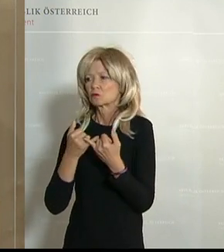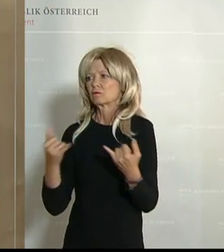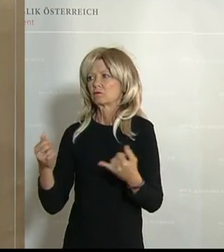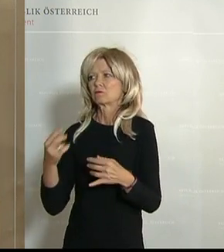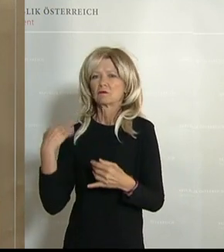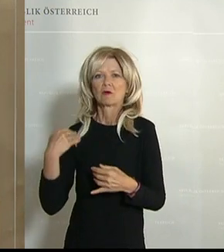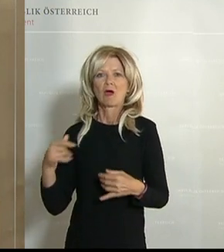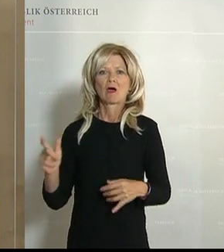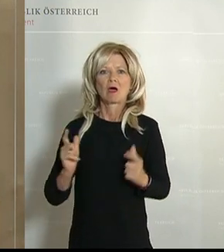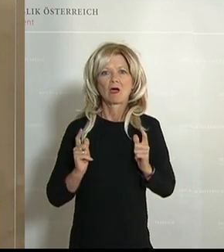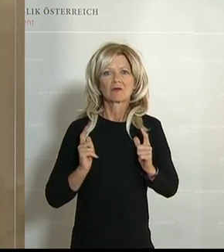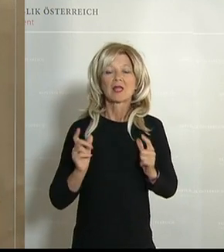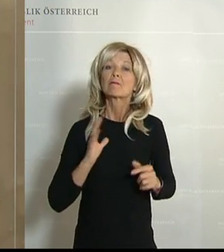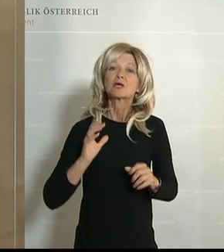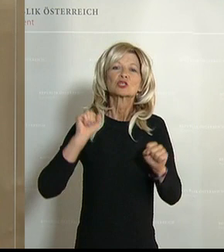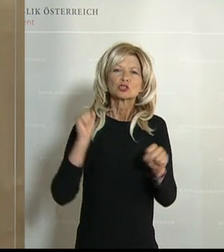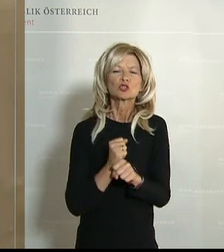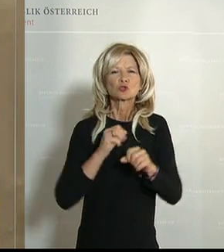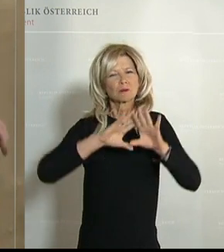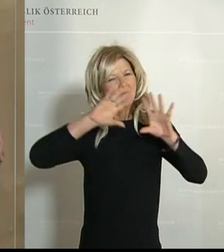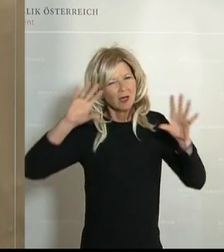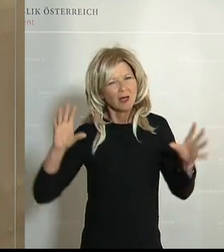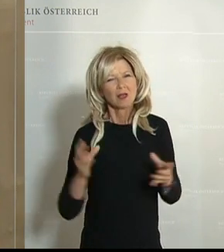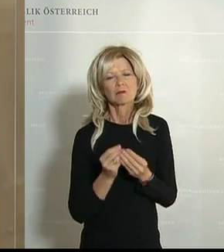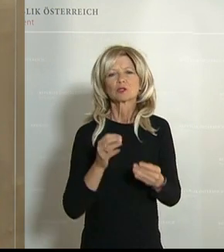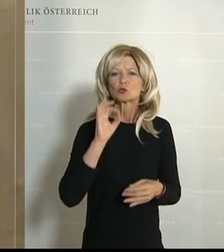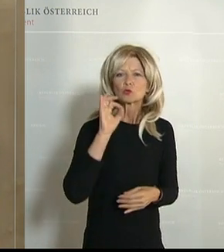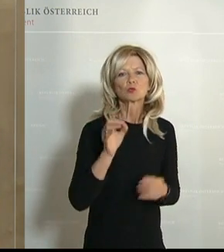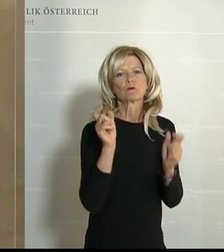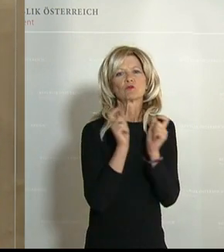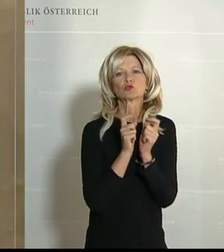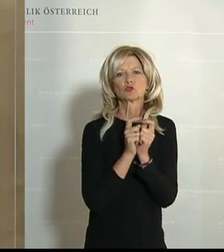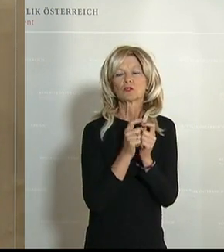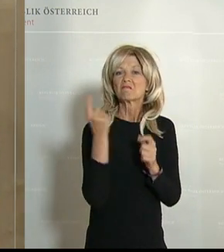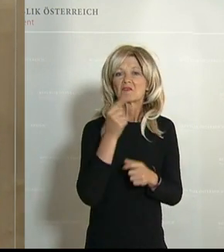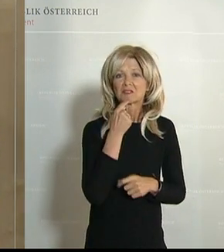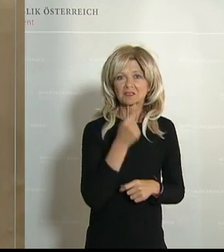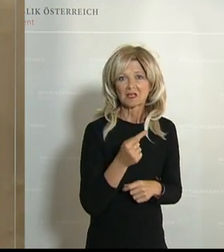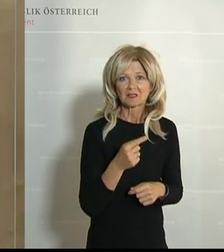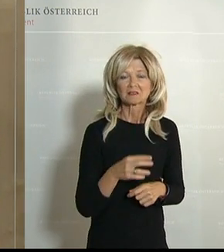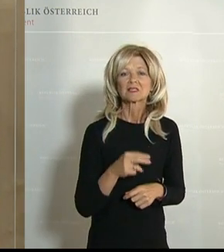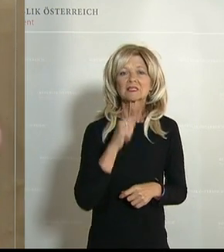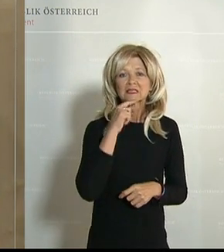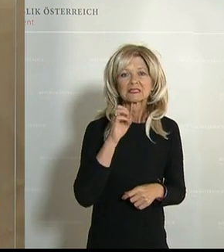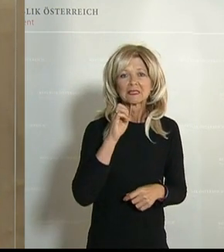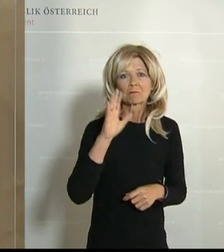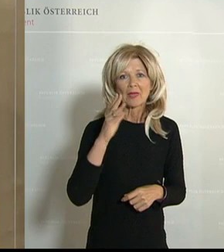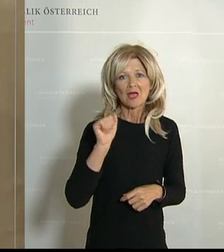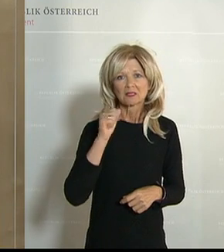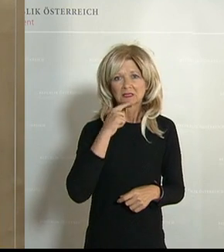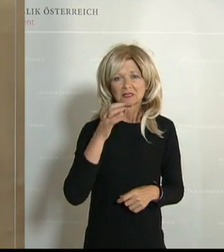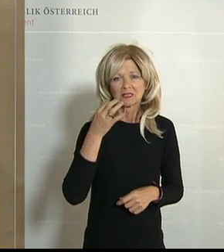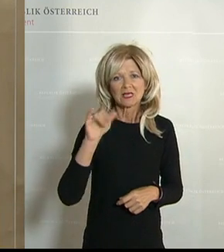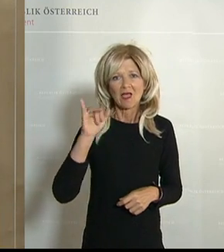Ganzen sehr gut funktioniert, sagt Sebastian Kurz. Sehr geehrte Damen und Herren, dieses Nichthandeln, diese